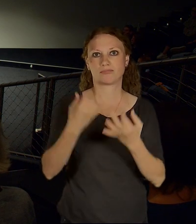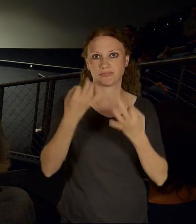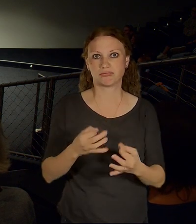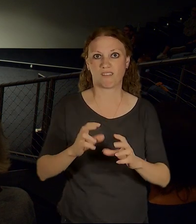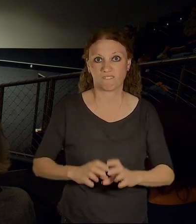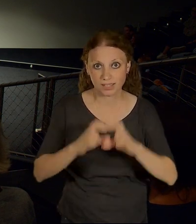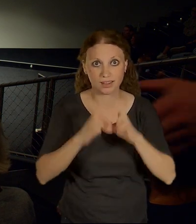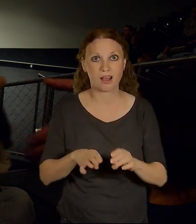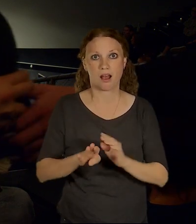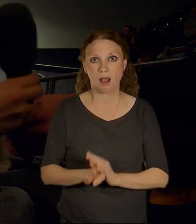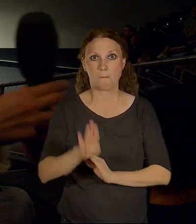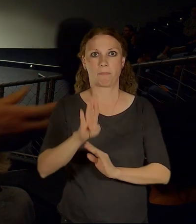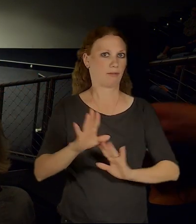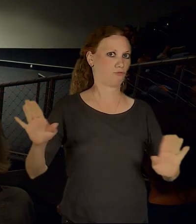Děkuji.